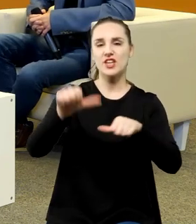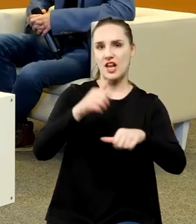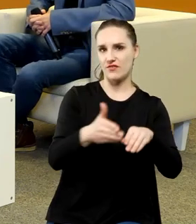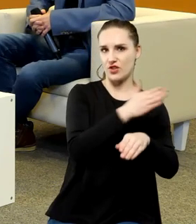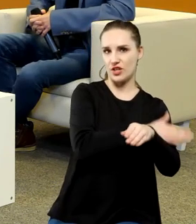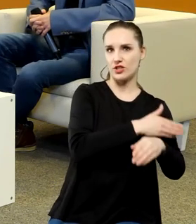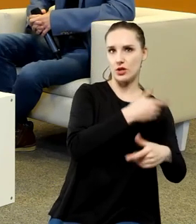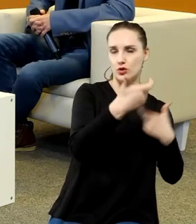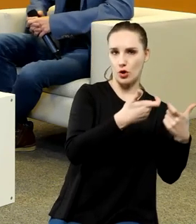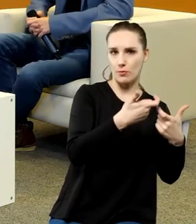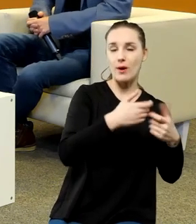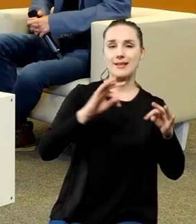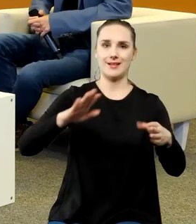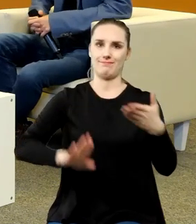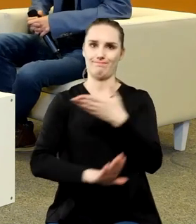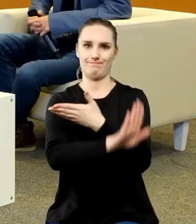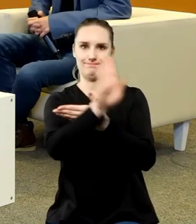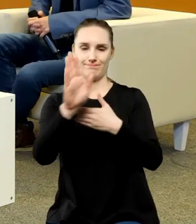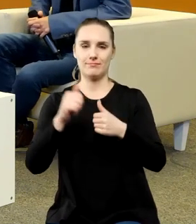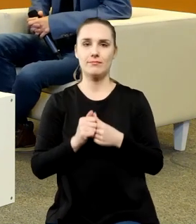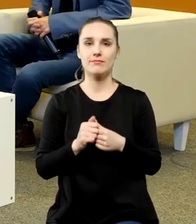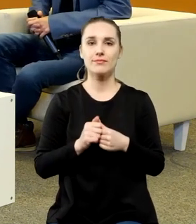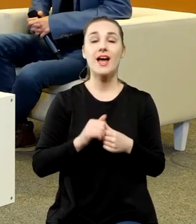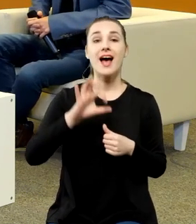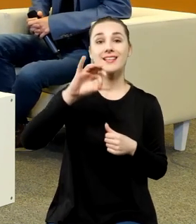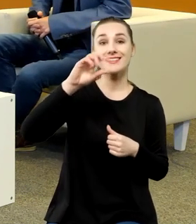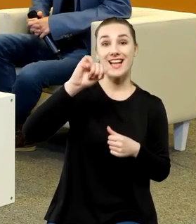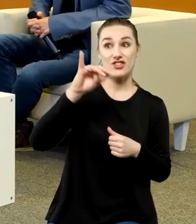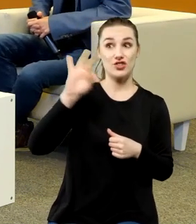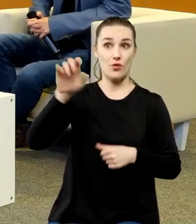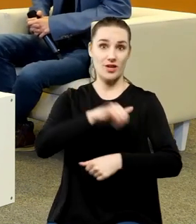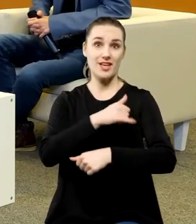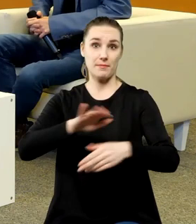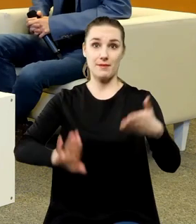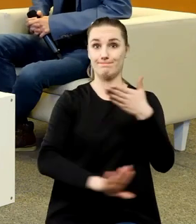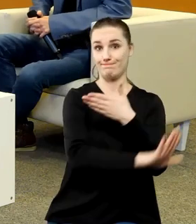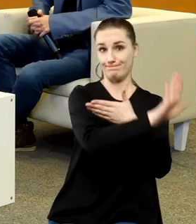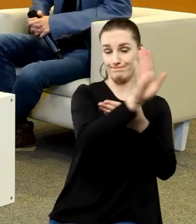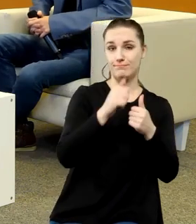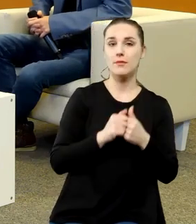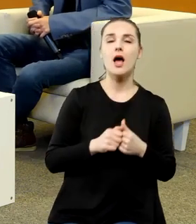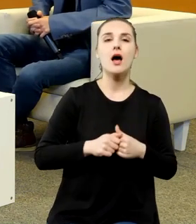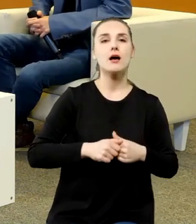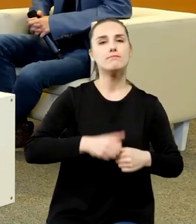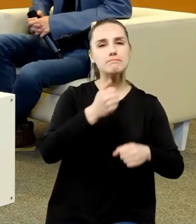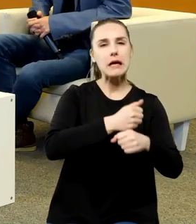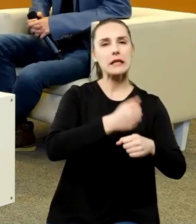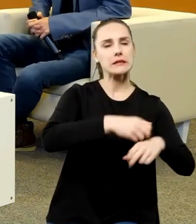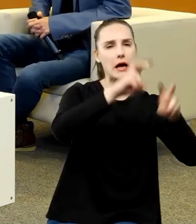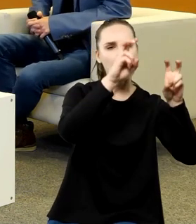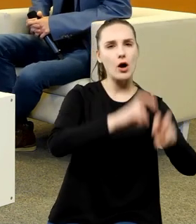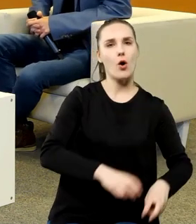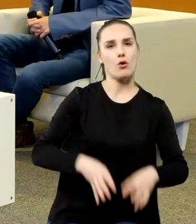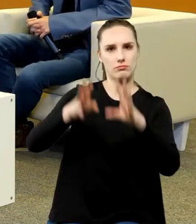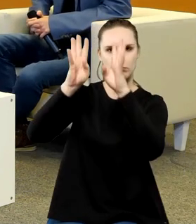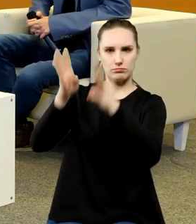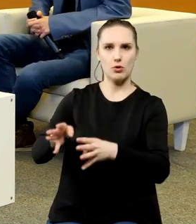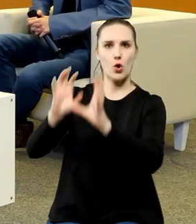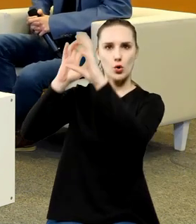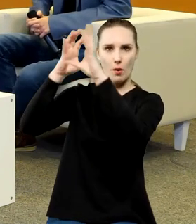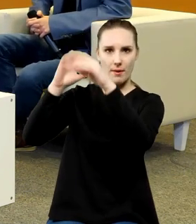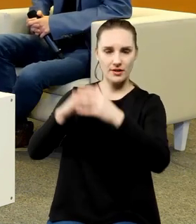prezentuje ją w jego imieniu Staszic jako rozprawę o Koperniku, która jest przyjęta